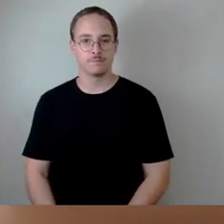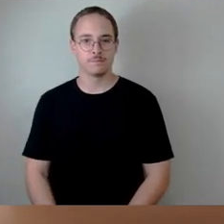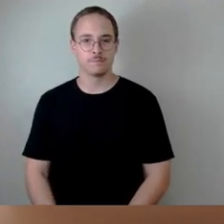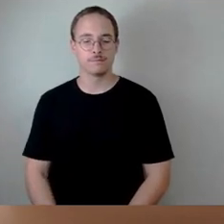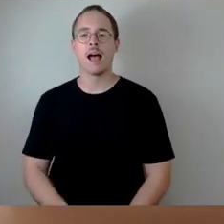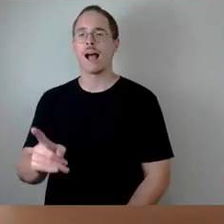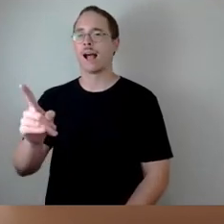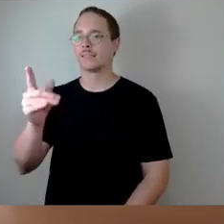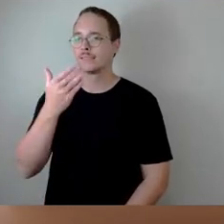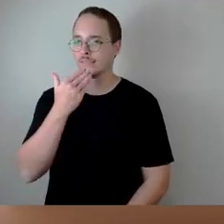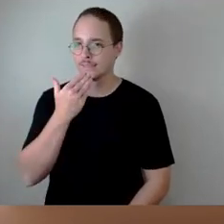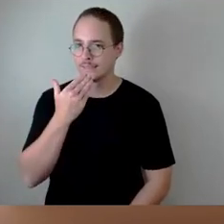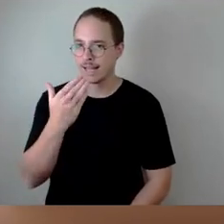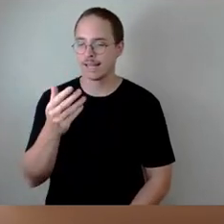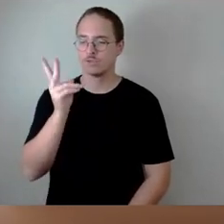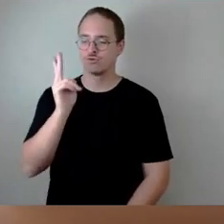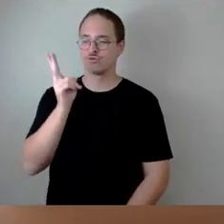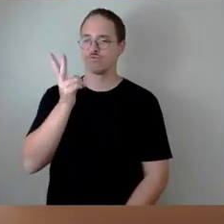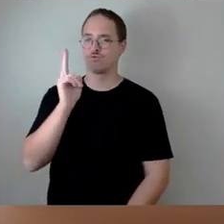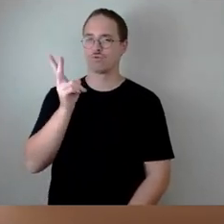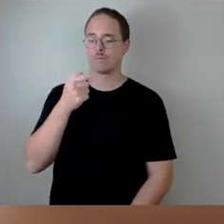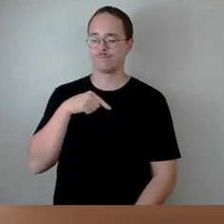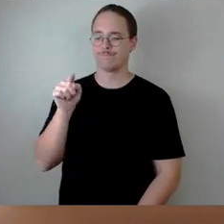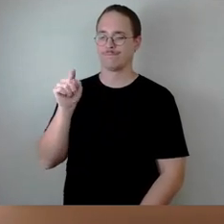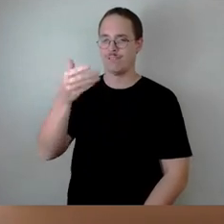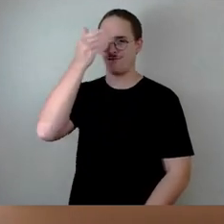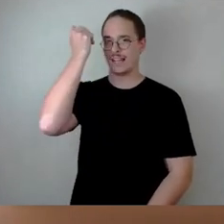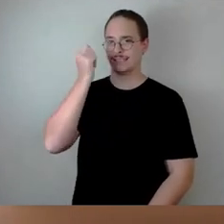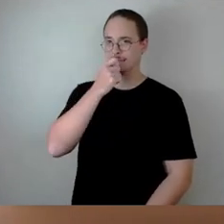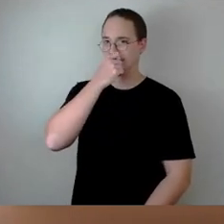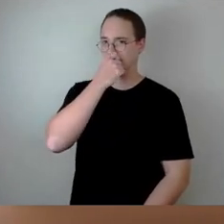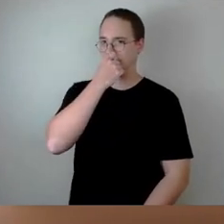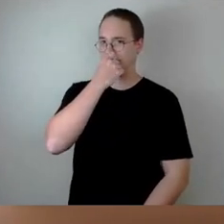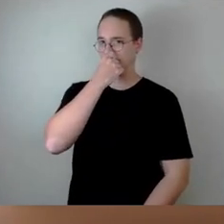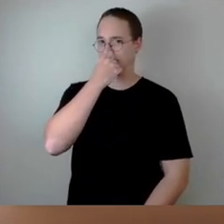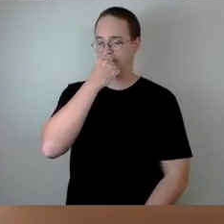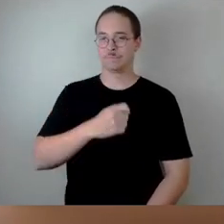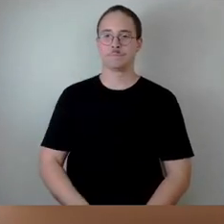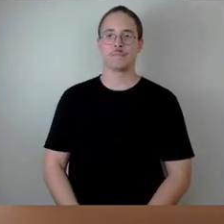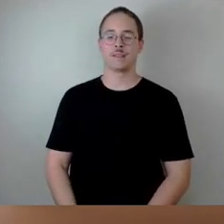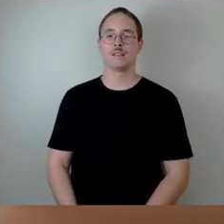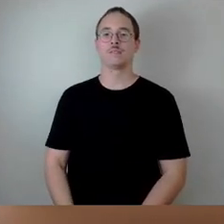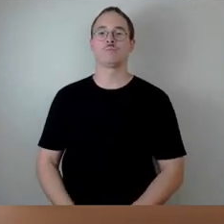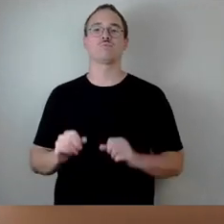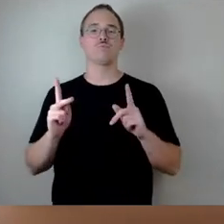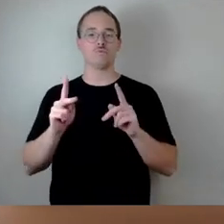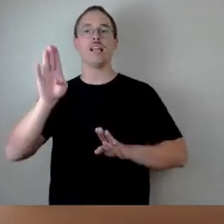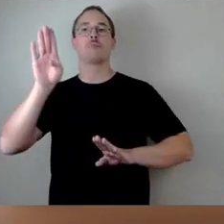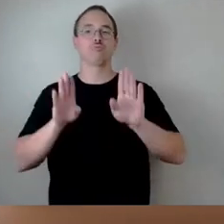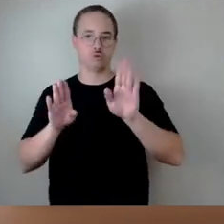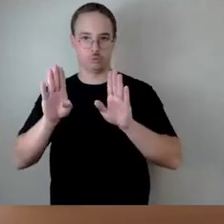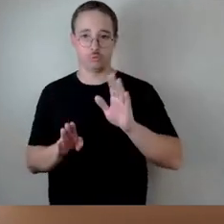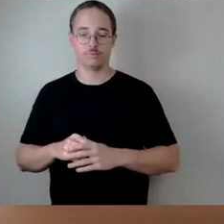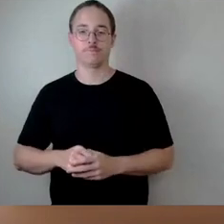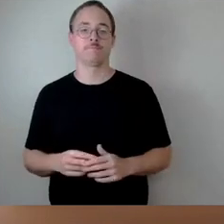Dankeschön, Dankeschön. Tatsächlich, da haben wir noch was. So, dann kommen wir jetzt zur Abstimmung. Karten, zunächst